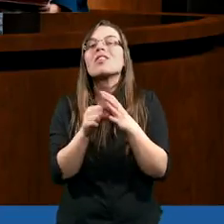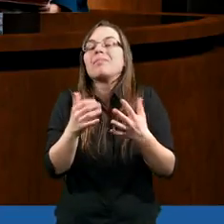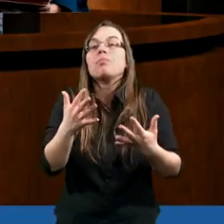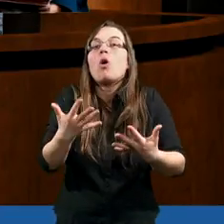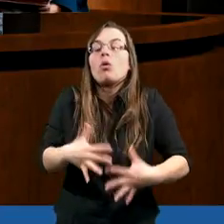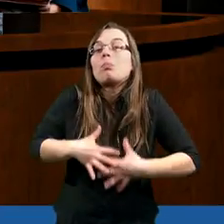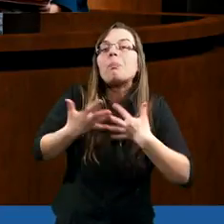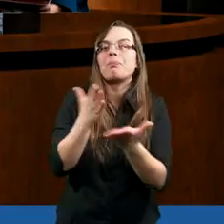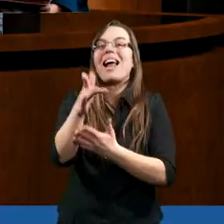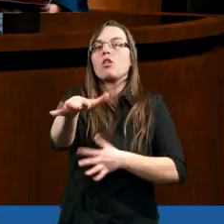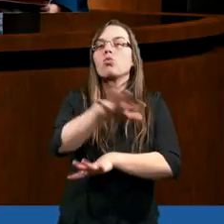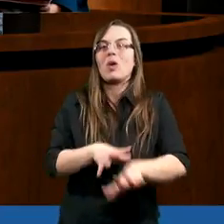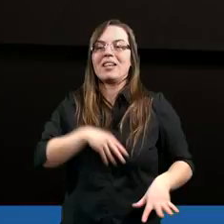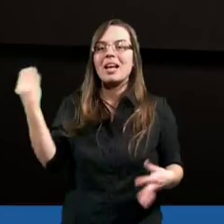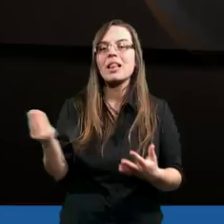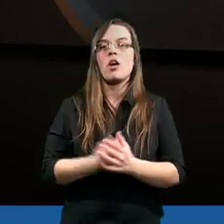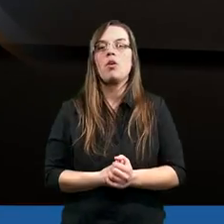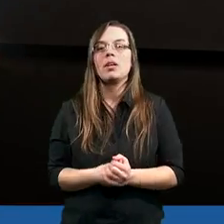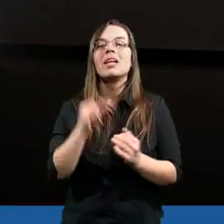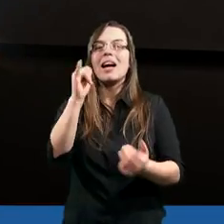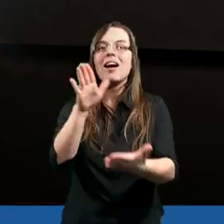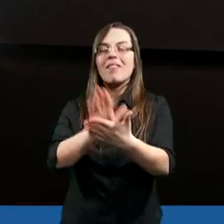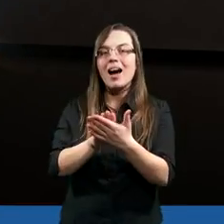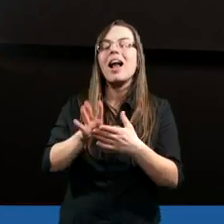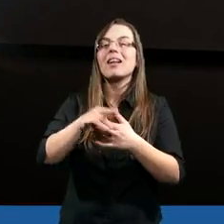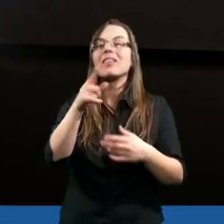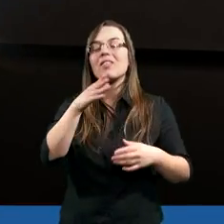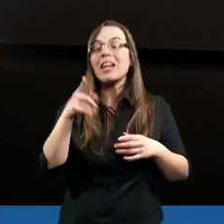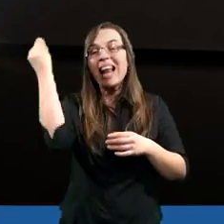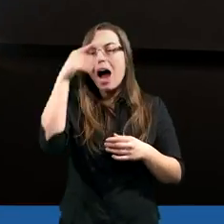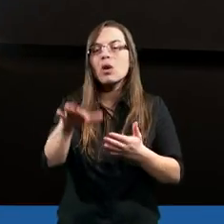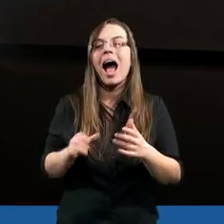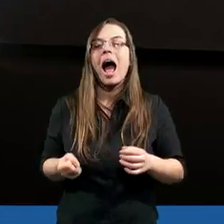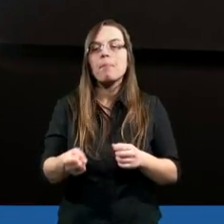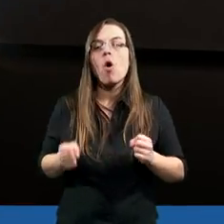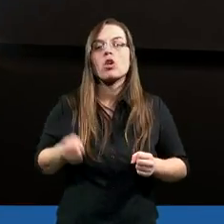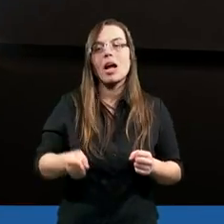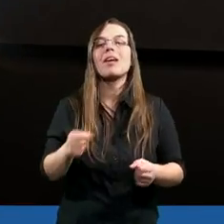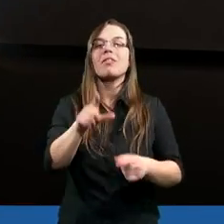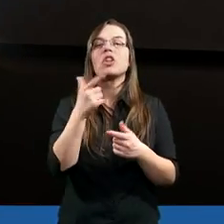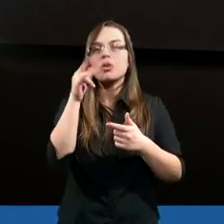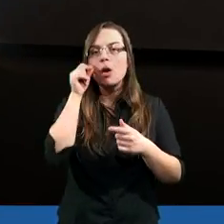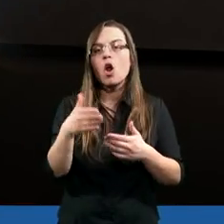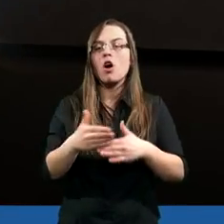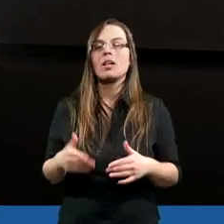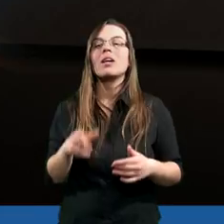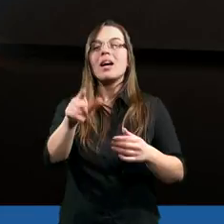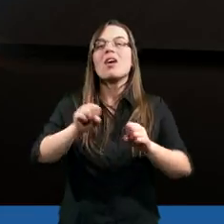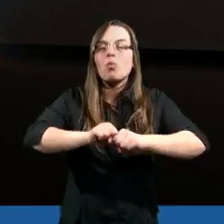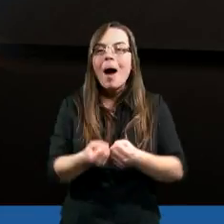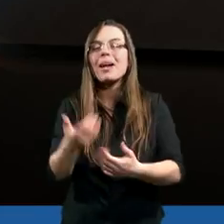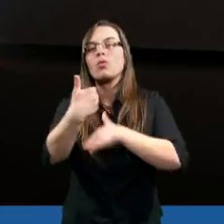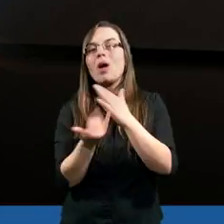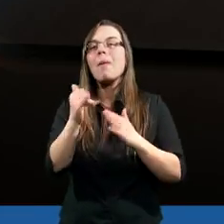zainspirowany przez Ducha Świętego. I trwali w nauce apostolskiej i we wspólnocie, w